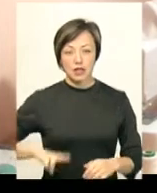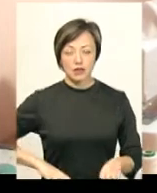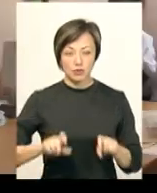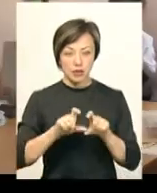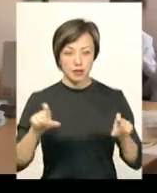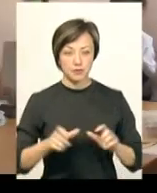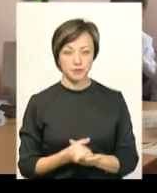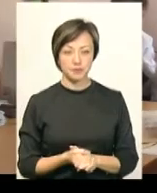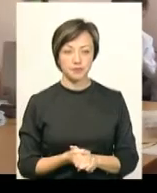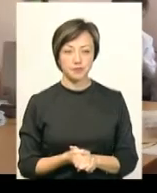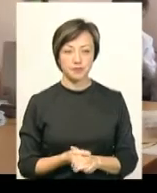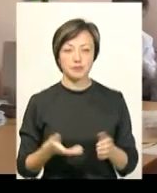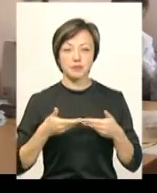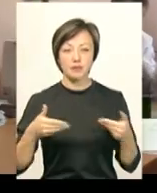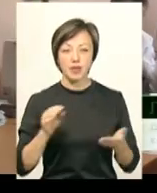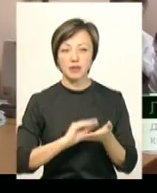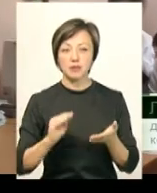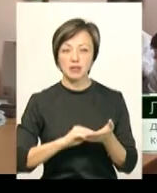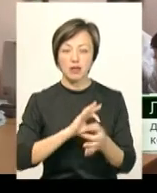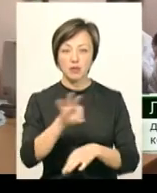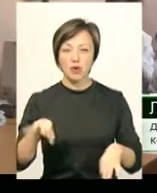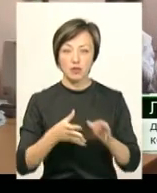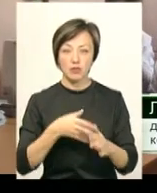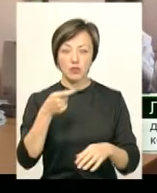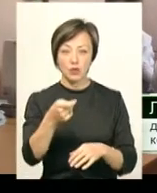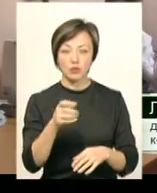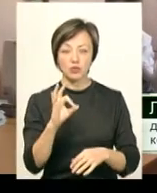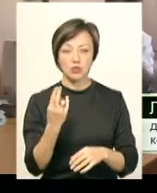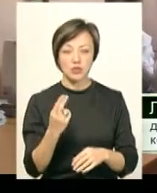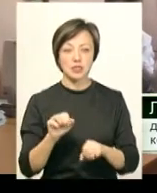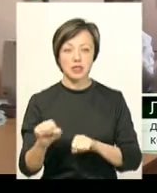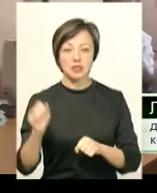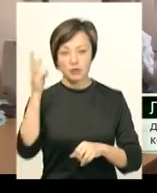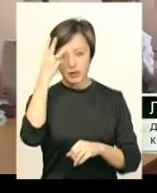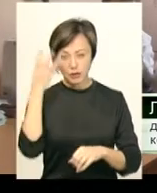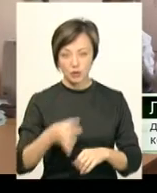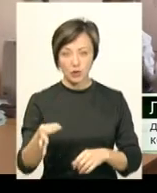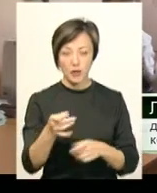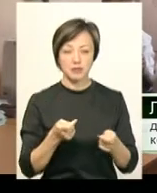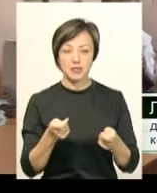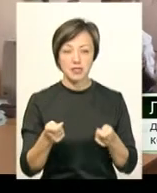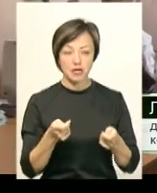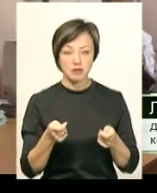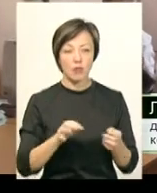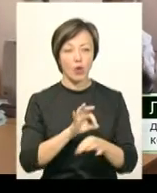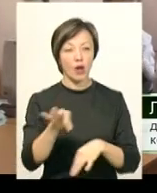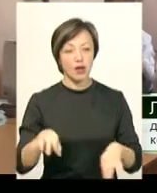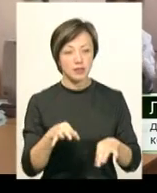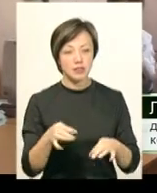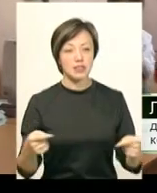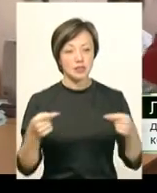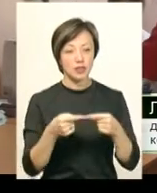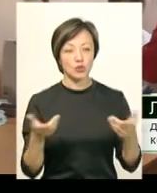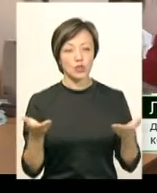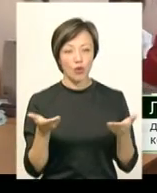Казмірчук. Ми написали проєкт, який був поданий із Департаменту соціального захисту Хмельницької облдержадміністрації. Це проєкт, згідно